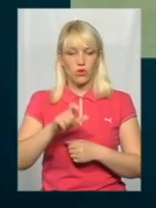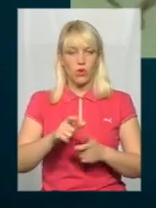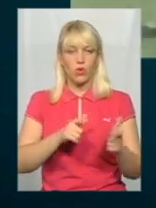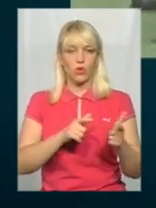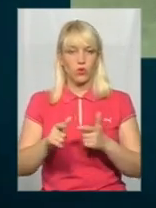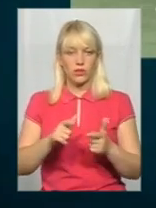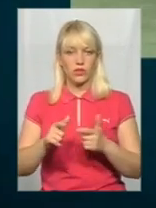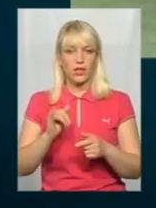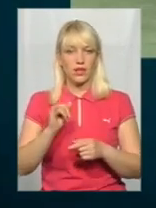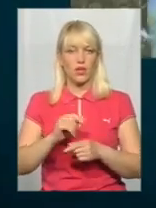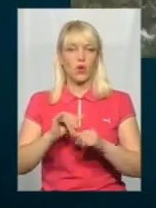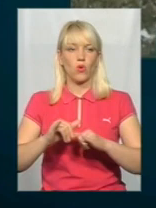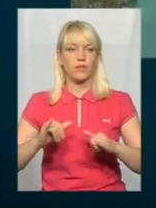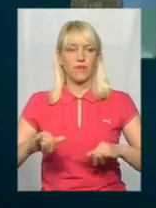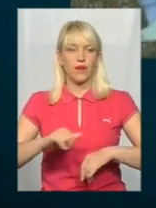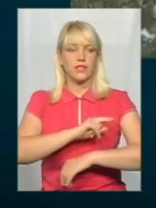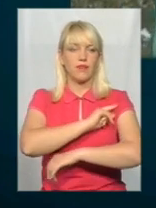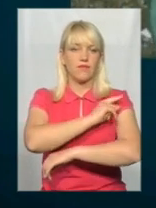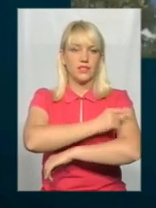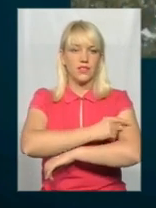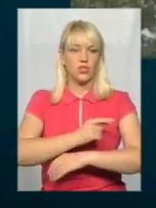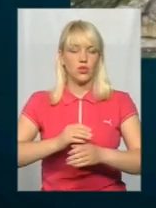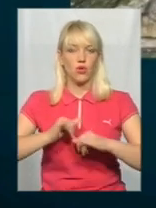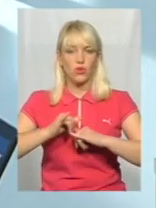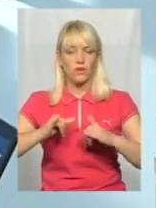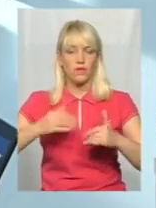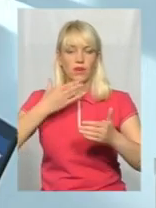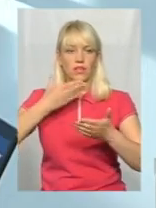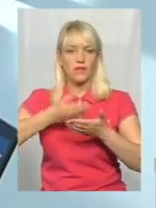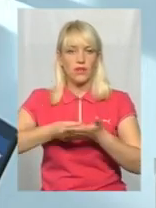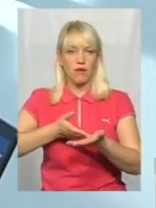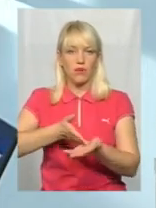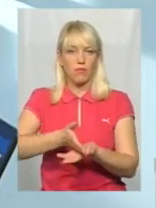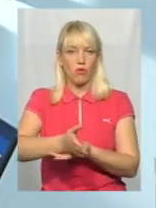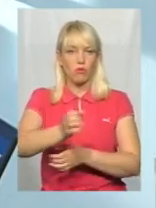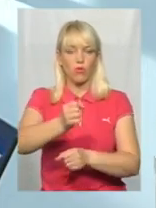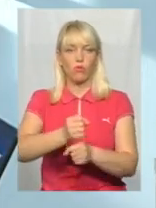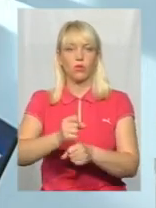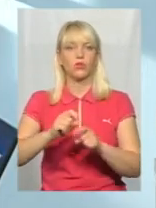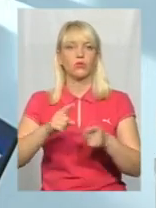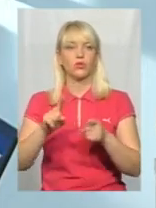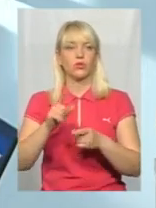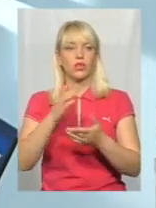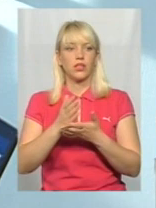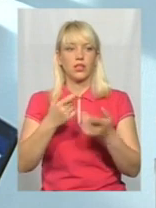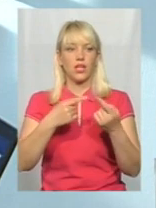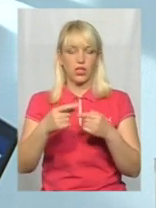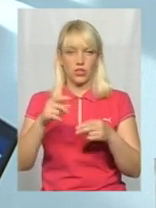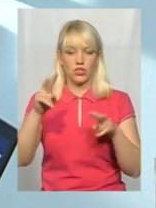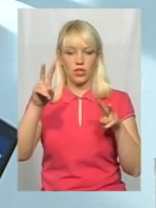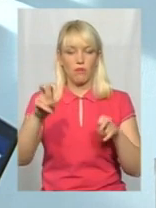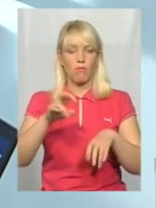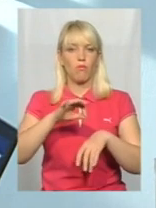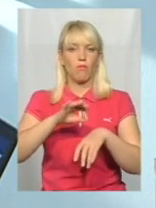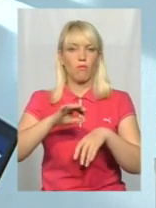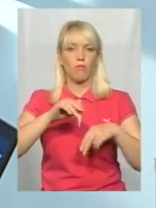розвивається за певним своїм напрямком роботи, тому що в нас є інші посади, не тільки там